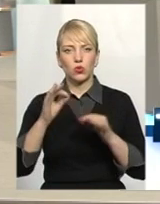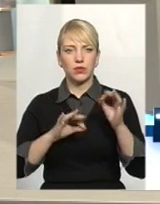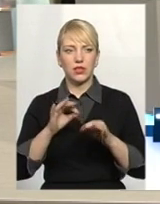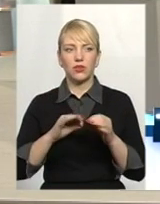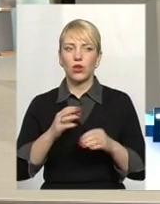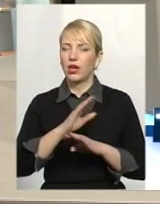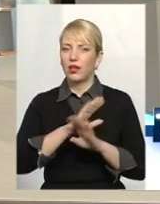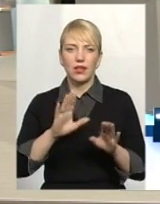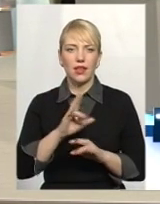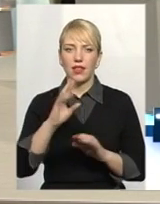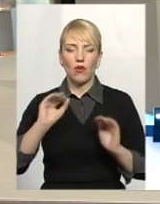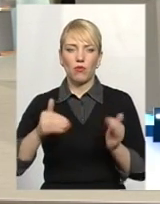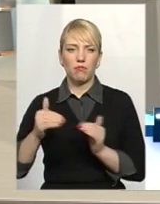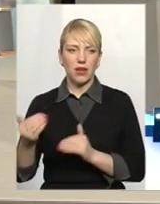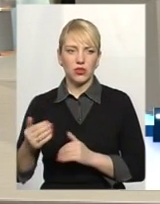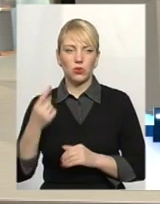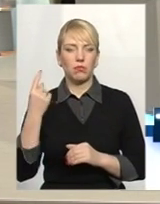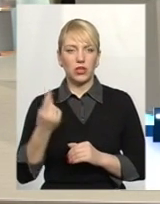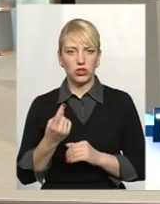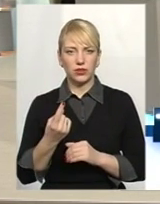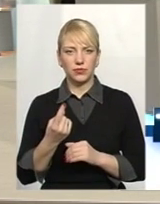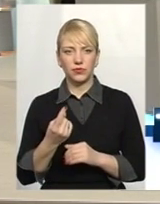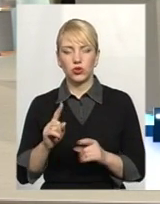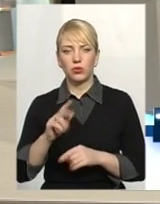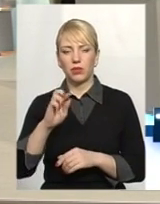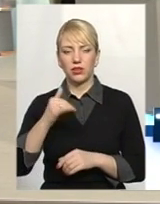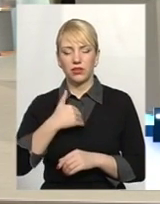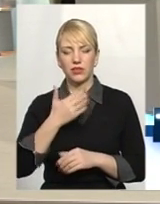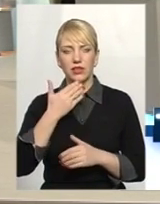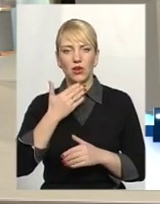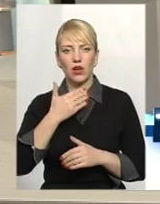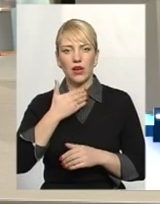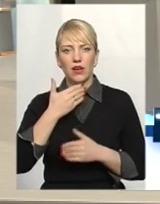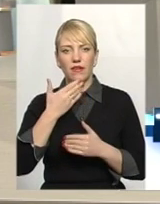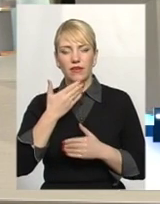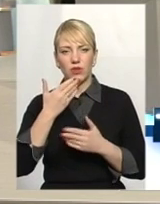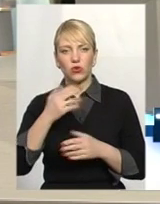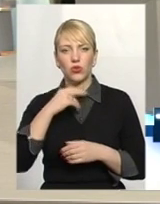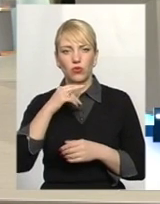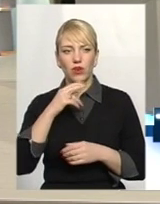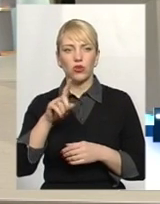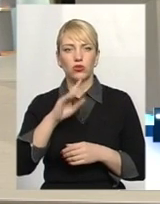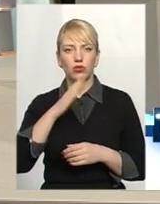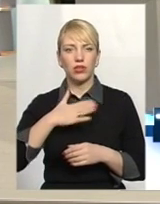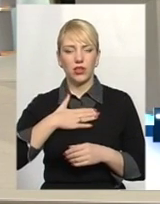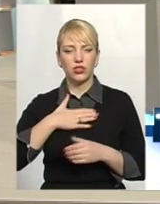обмежує. Ну, перше, як хотів би звернути увагу, наші споживачі,